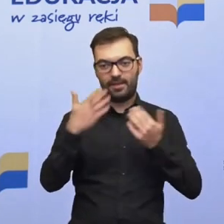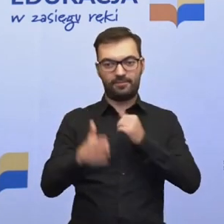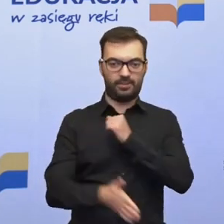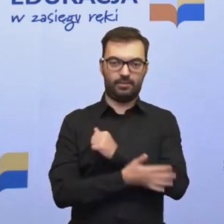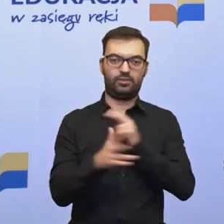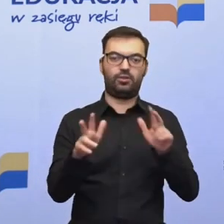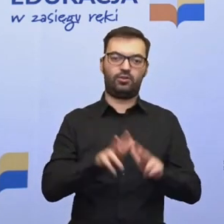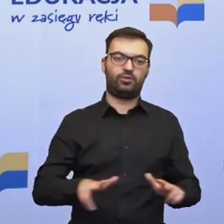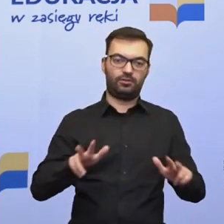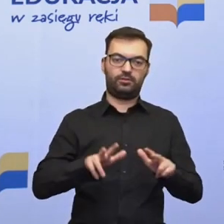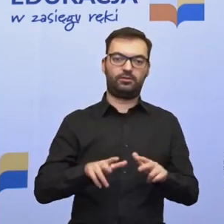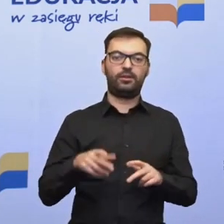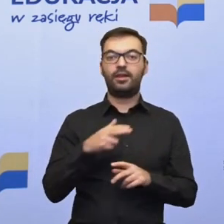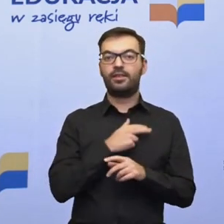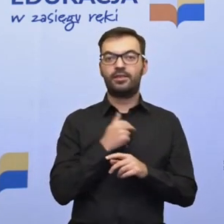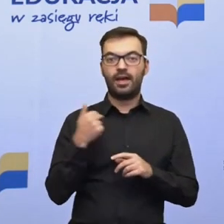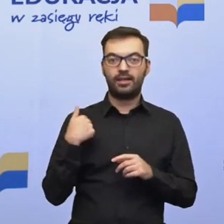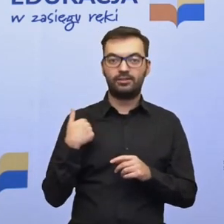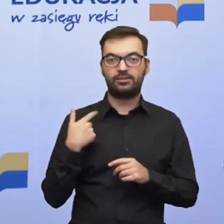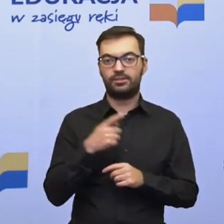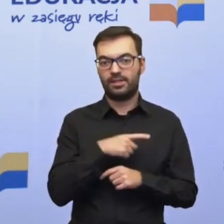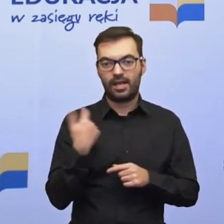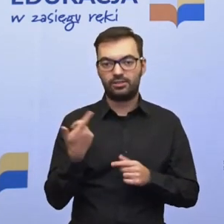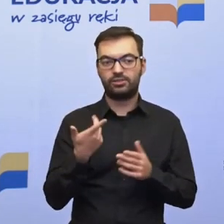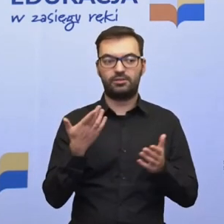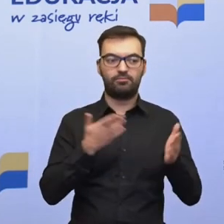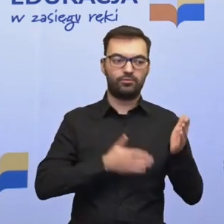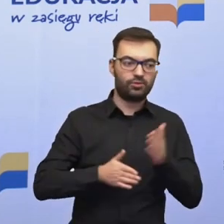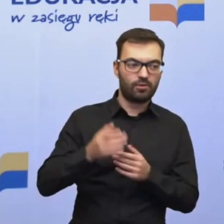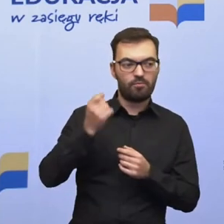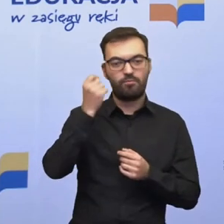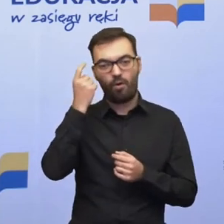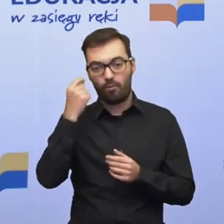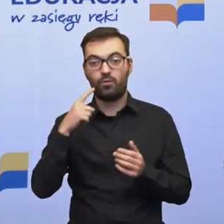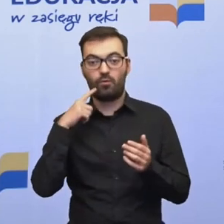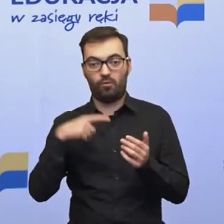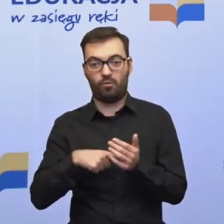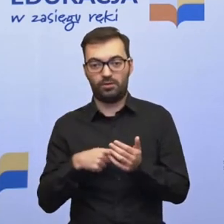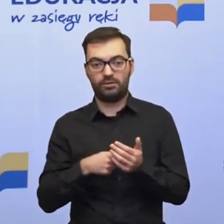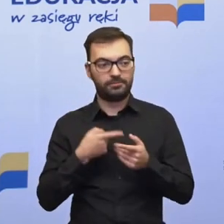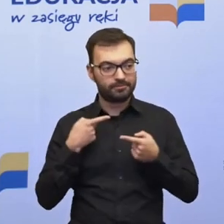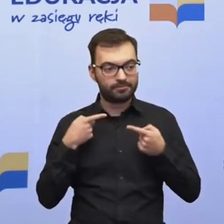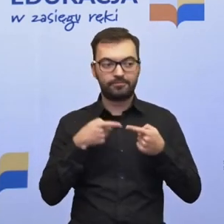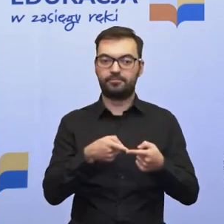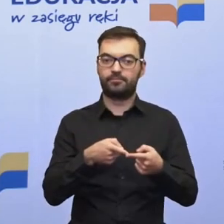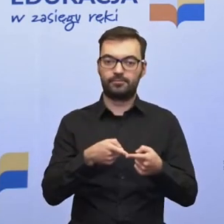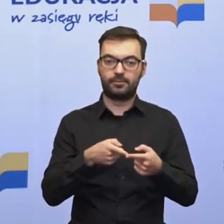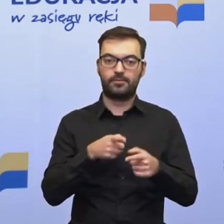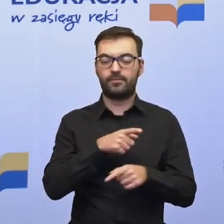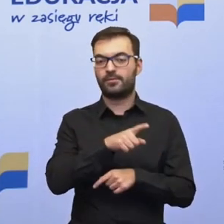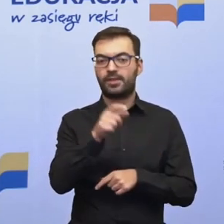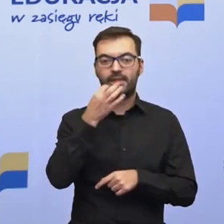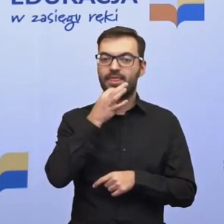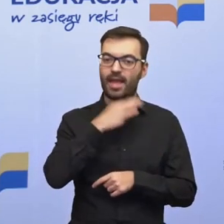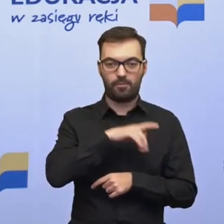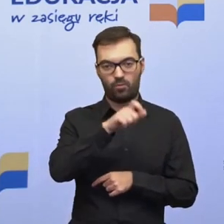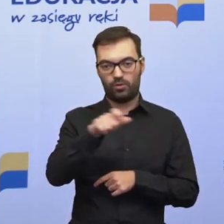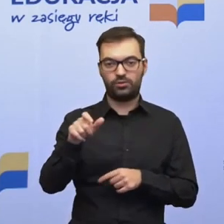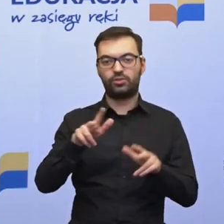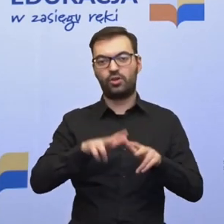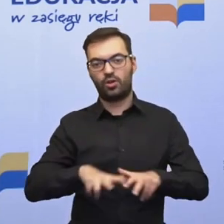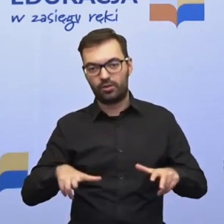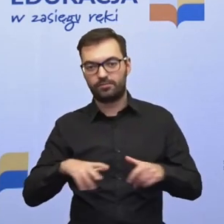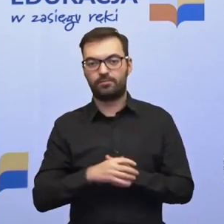rozwiązania, które przygotowujemy właśnie też są skierowane do tych najmłodszych, do ich